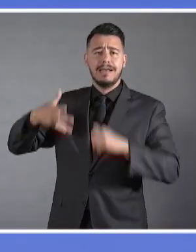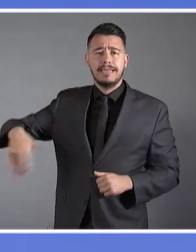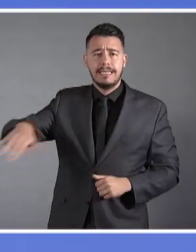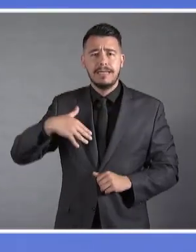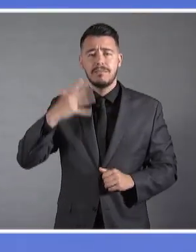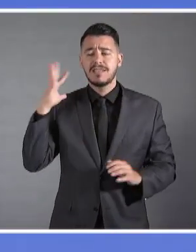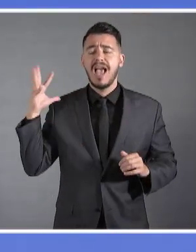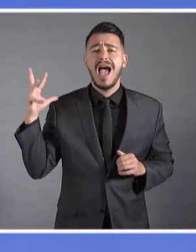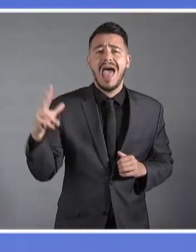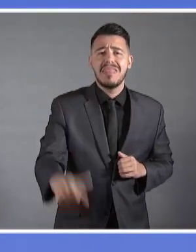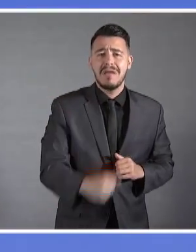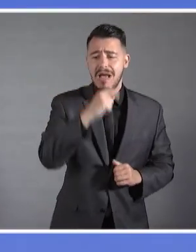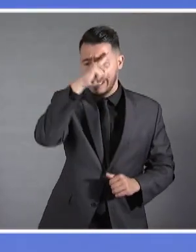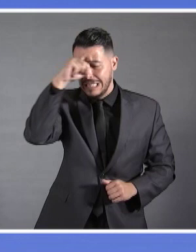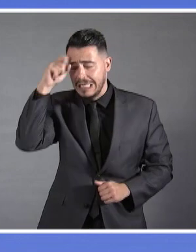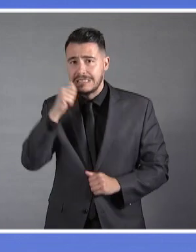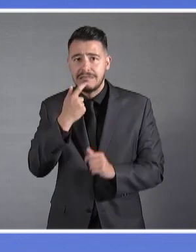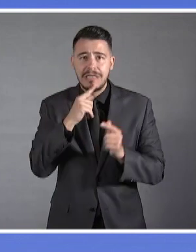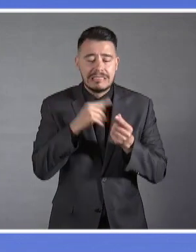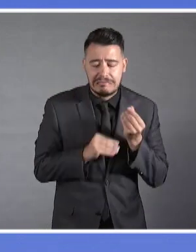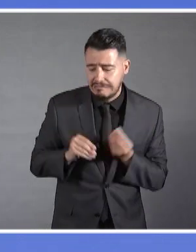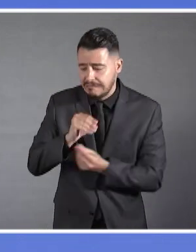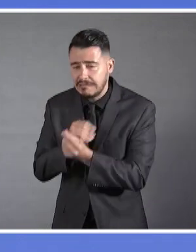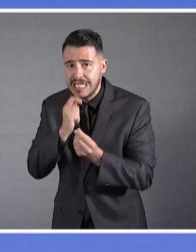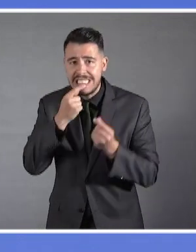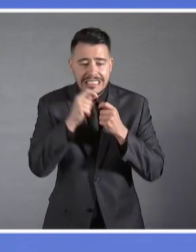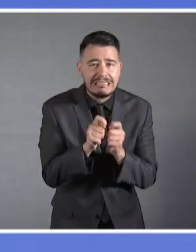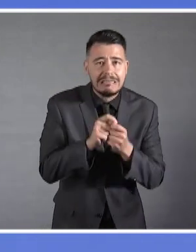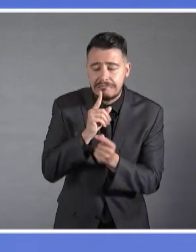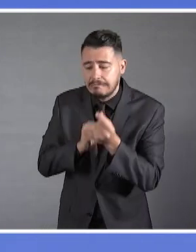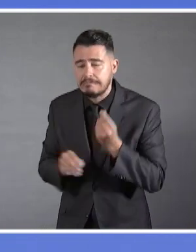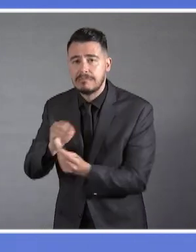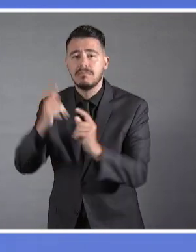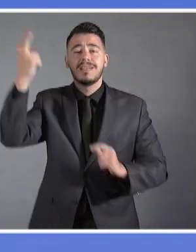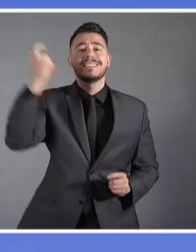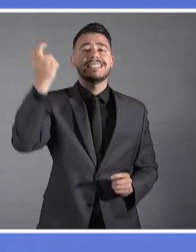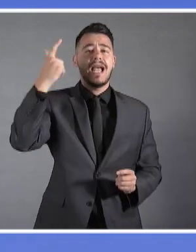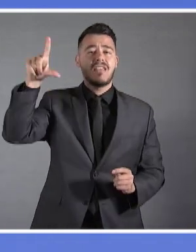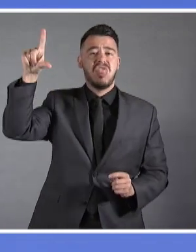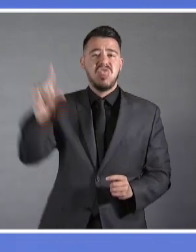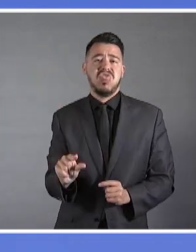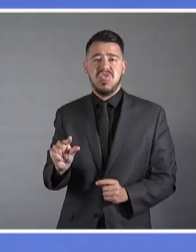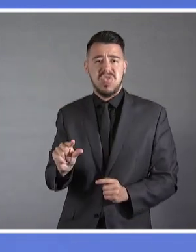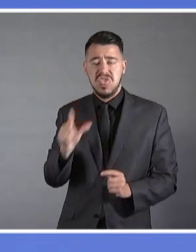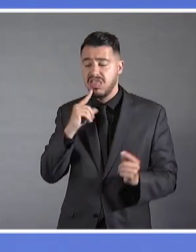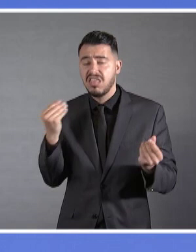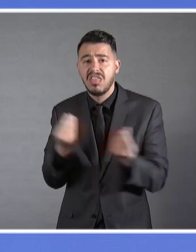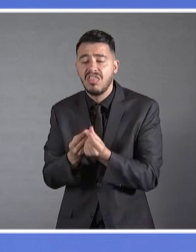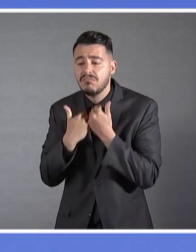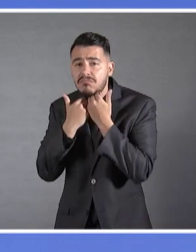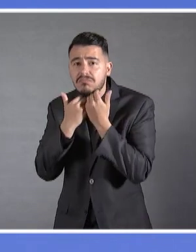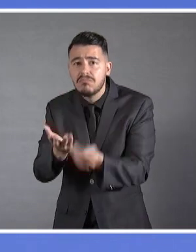δυσκολίες, που φτάνουν ακόμα και στα όρια της επιβίωσης με τις ισχνές συντάξεις, που δεν ανταποκρίνονται στις βασικές τους